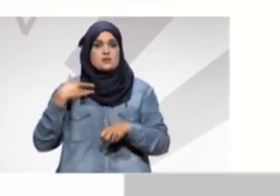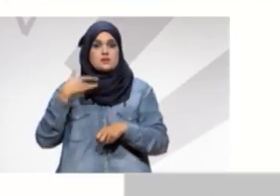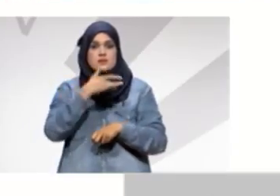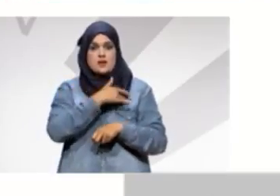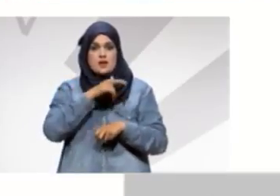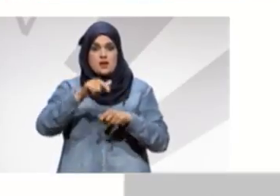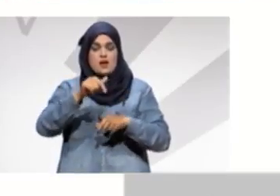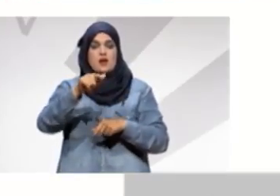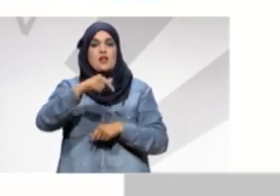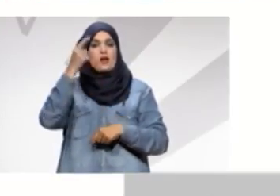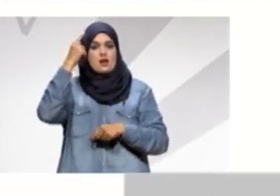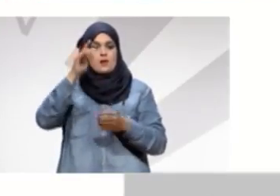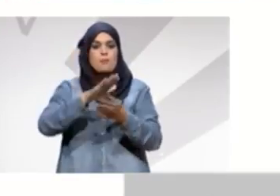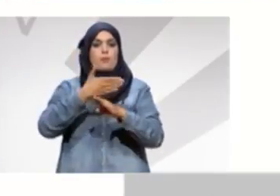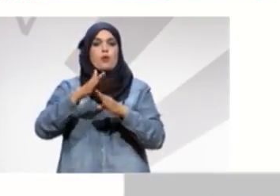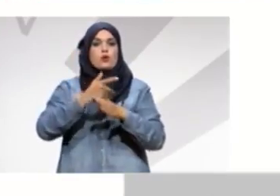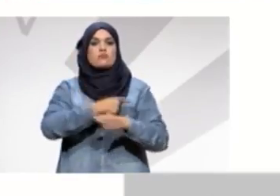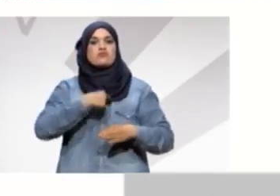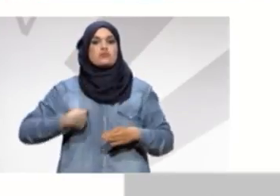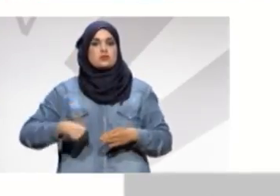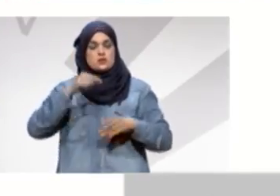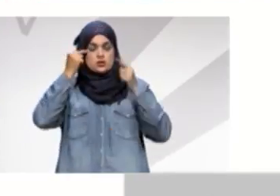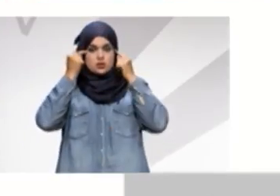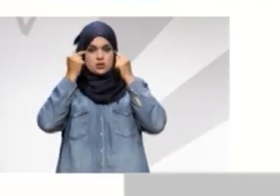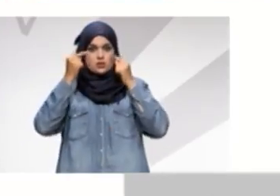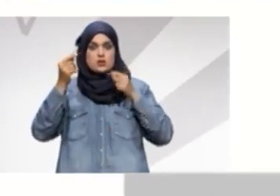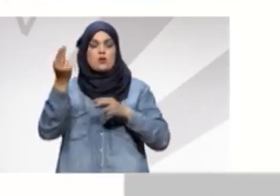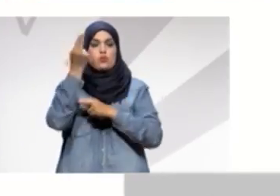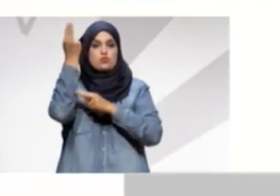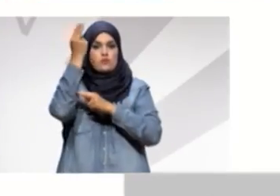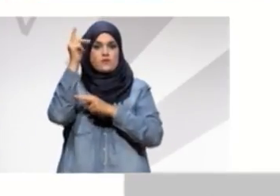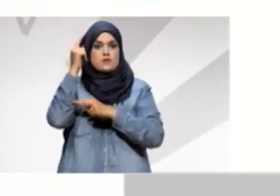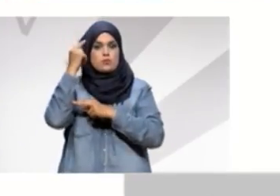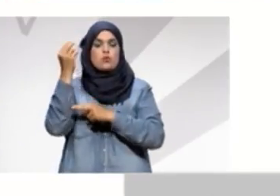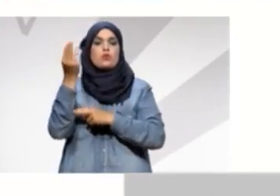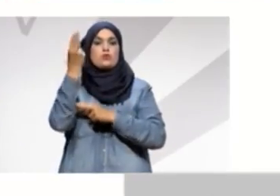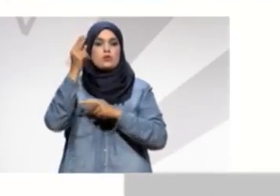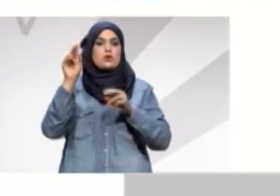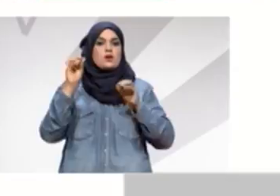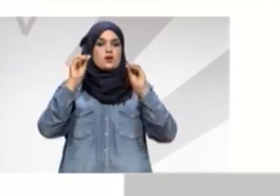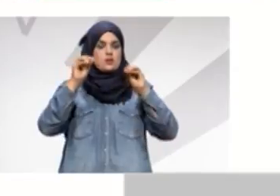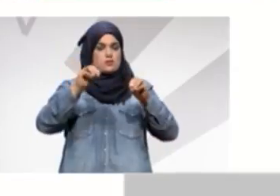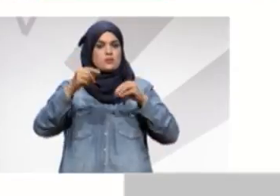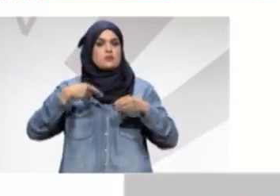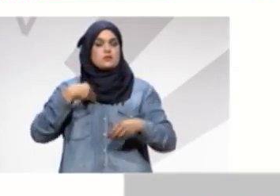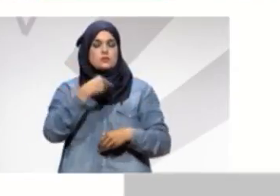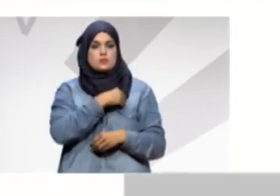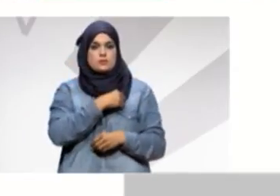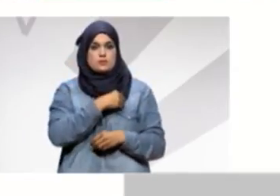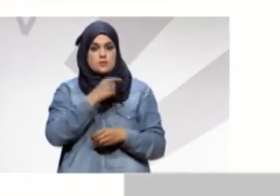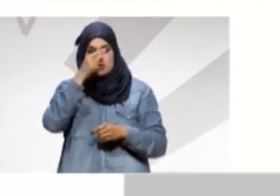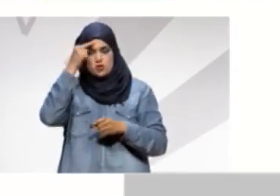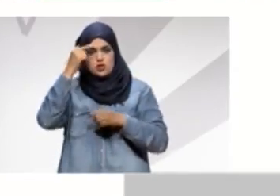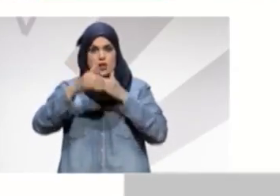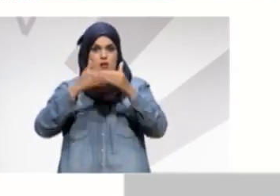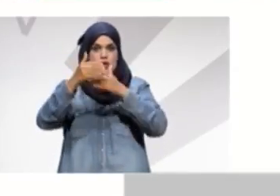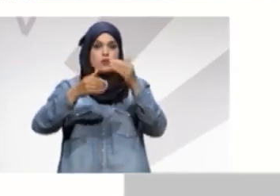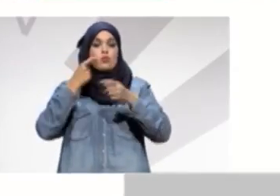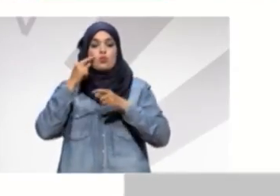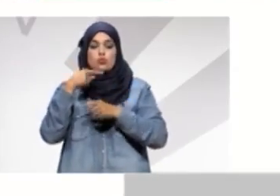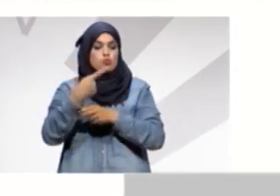كلية الطب قانترة أجيم هادموا الكل بقدرة ربي باش نواكبوهم يوميا